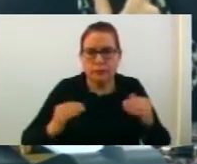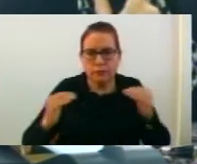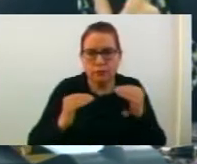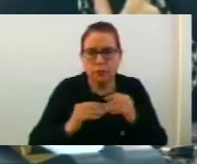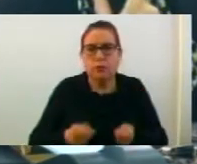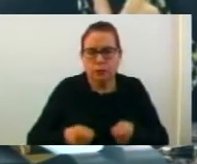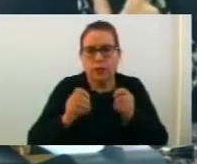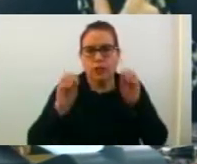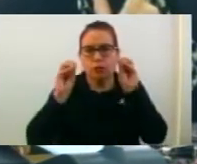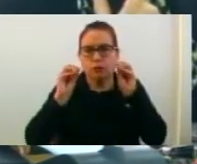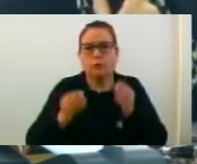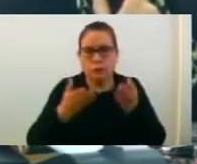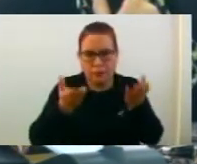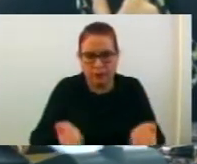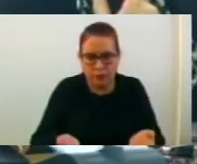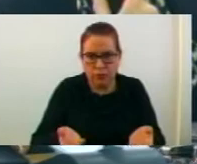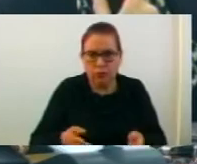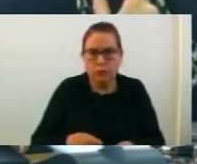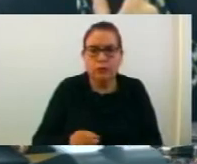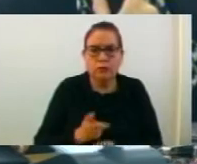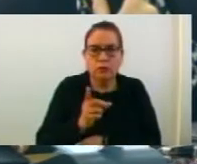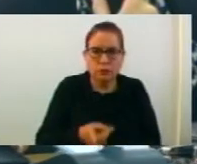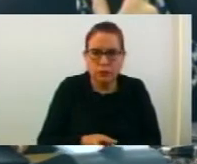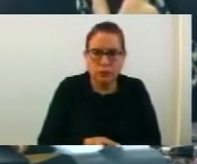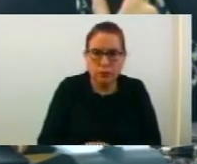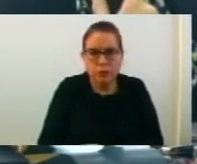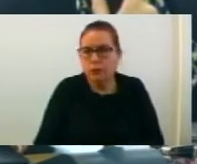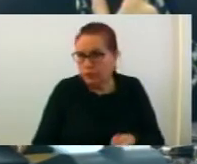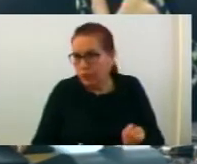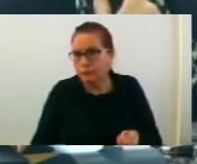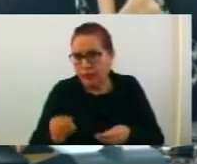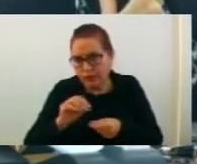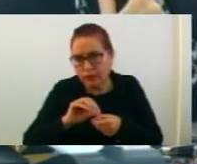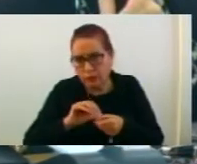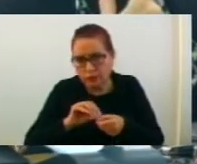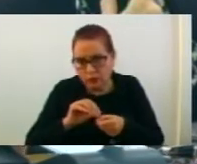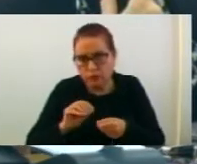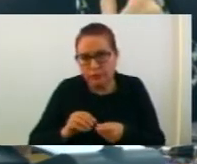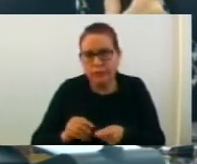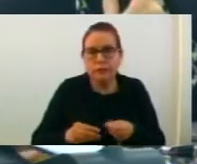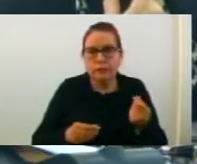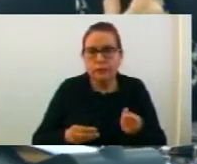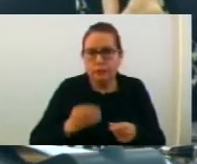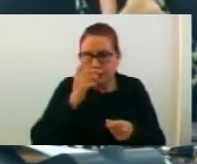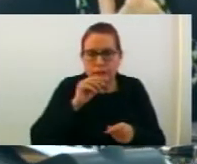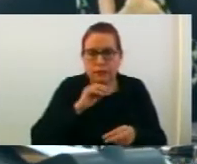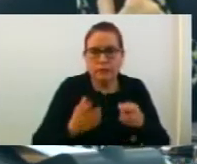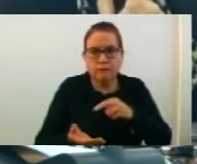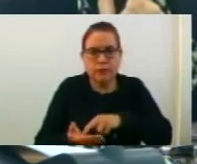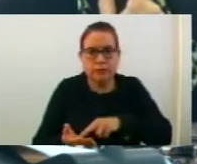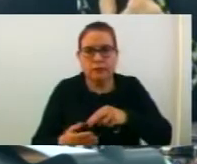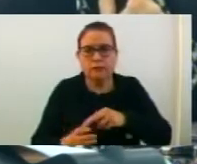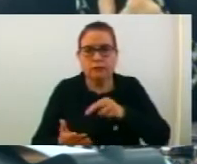со кој на Советот му предлага да донесе одлука за резервиране на средства за експроприација во буджетот на Община Струмица за 2018